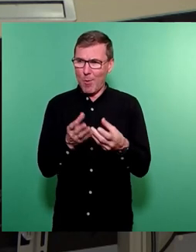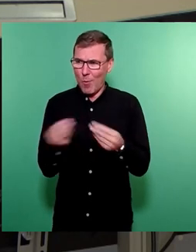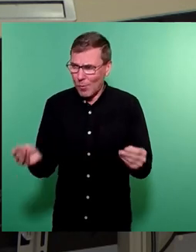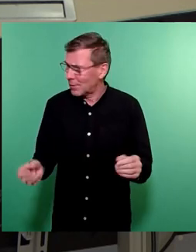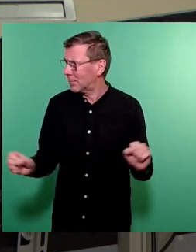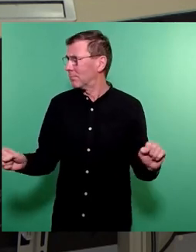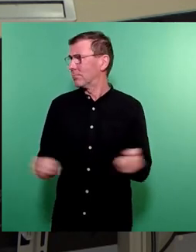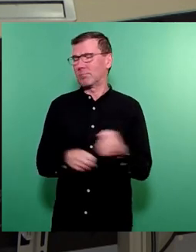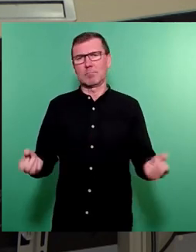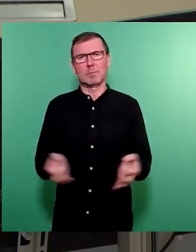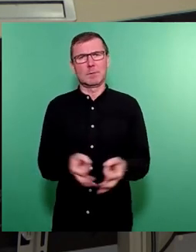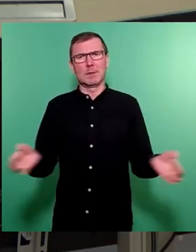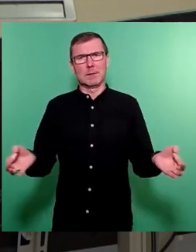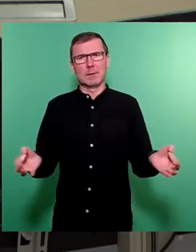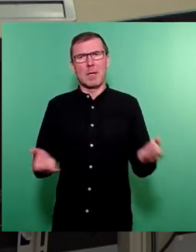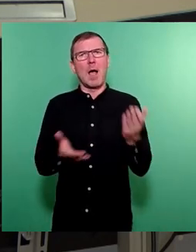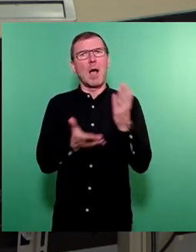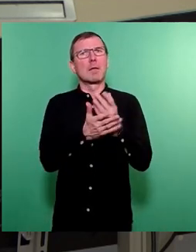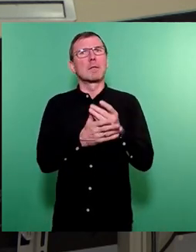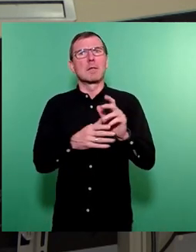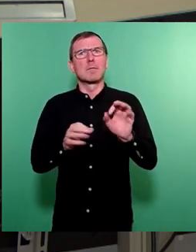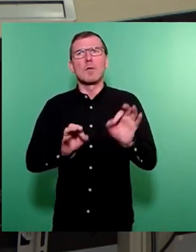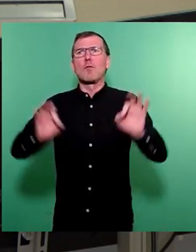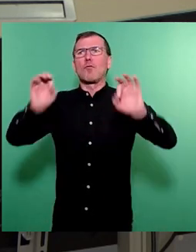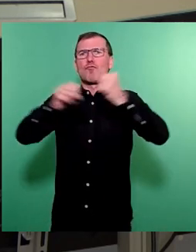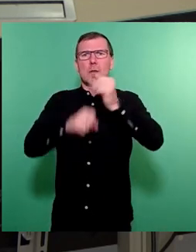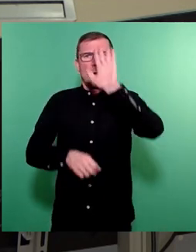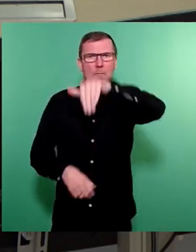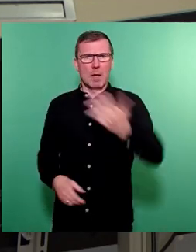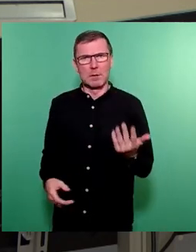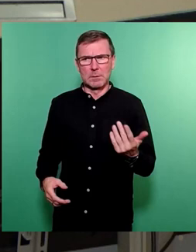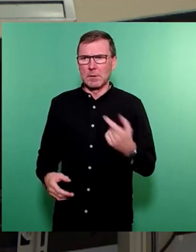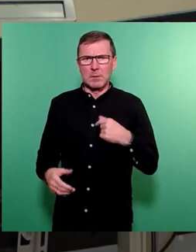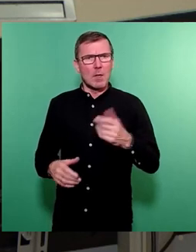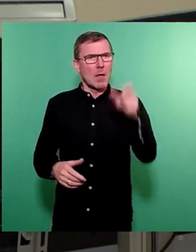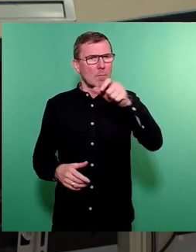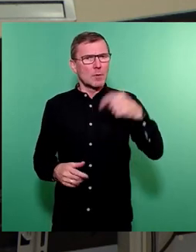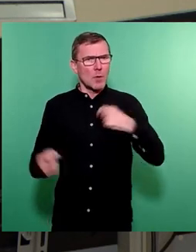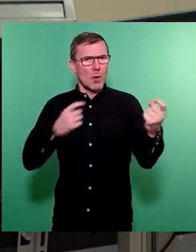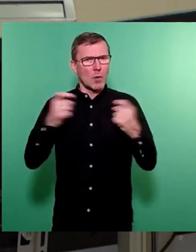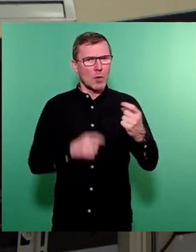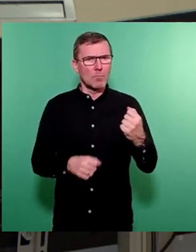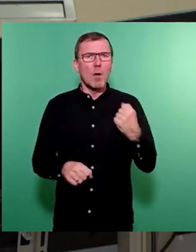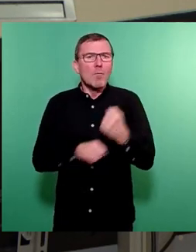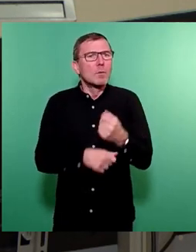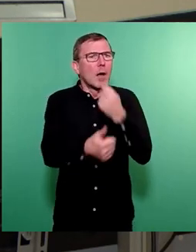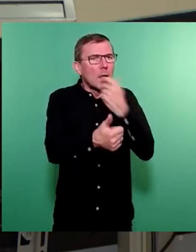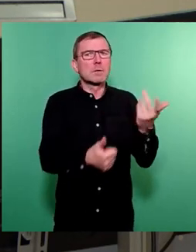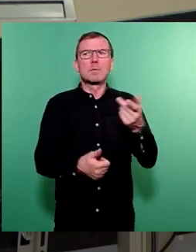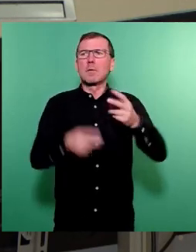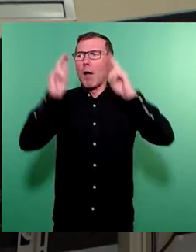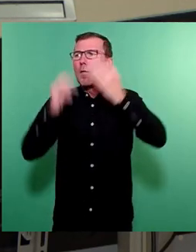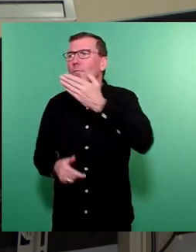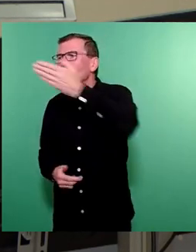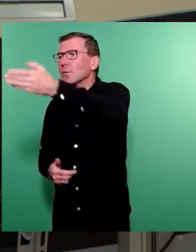beseitigt hat und letztlich sogar noch verschärft. Denn all die Menschen, die bei uns hier sich niederlassen wollen, müssen ja auch was essen. Die wollen mal zum Friseur gehen,